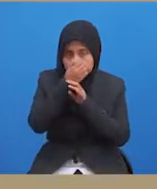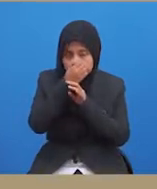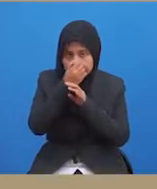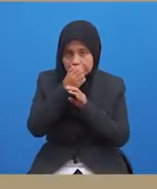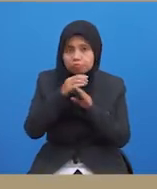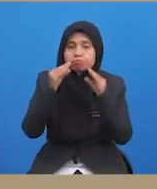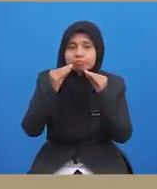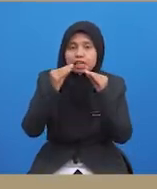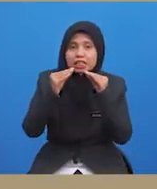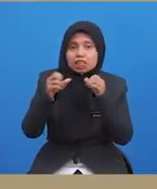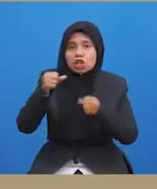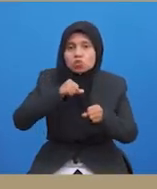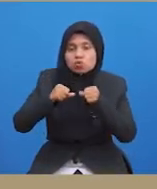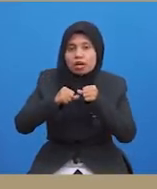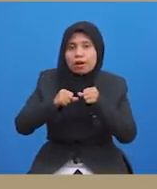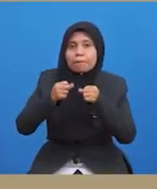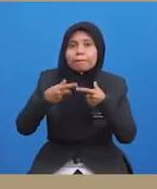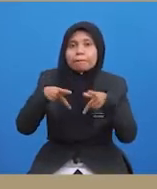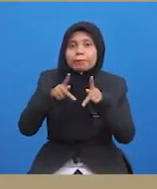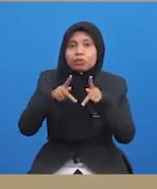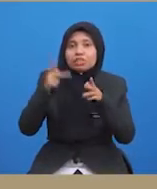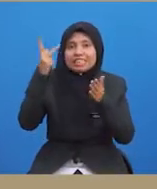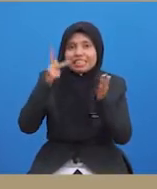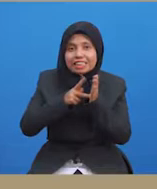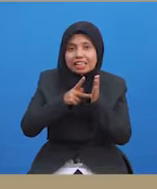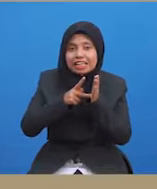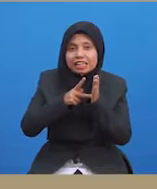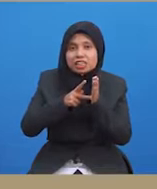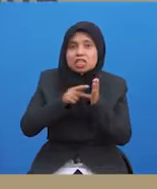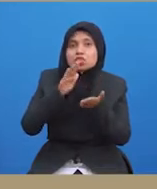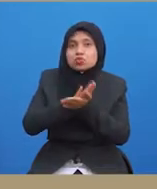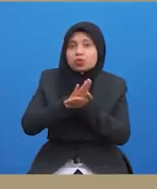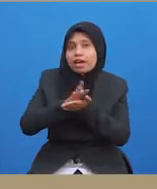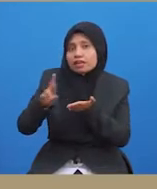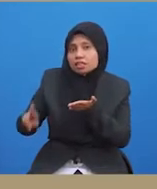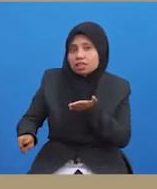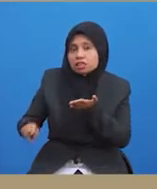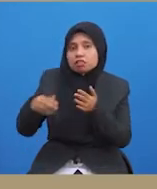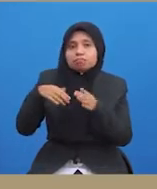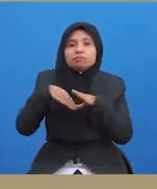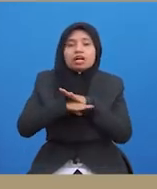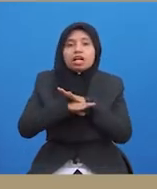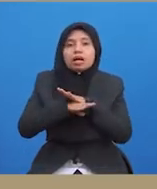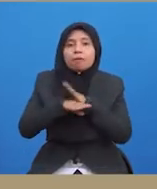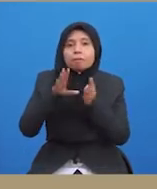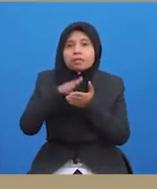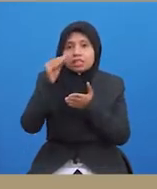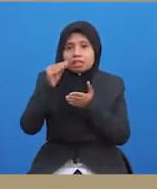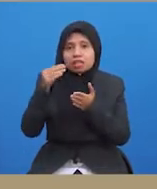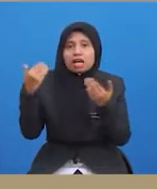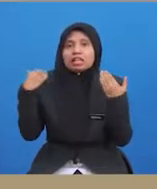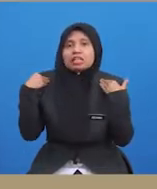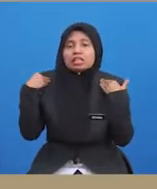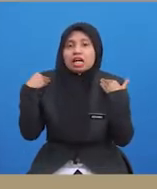Kurikulum sukan perlu diperkenalkan di peringkat sekolah rendah lagi. Dalam kurikulum ini, terdapat